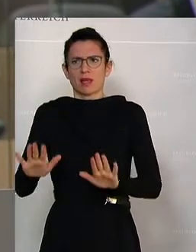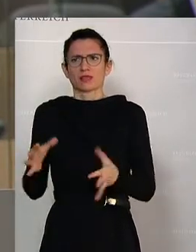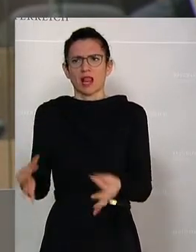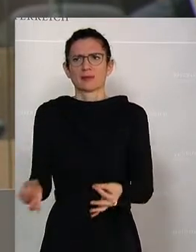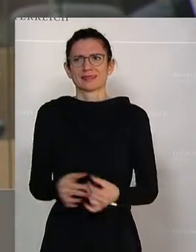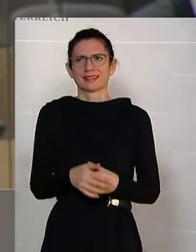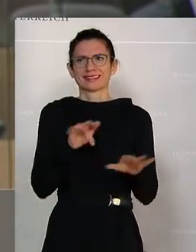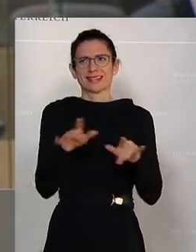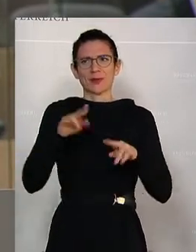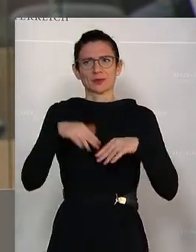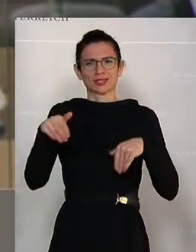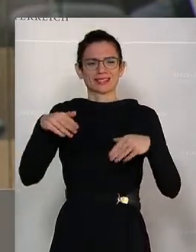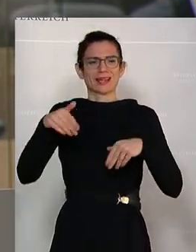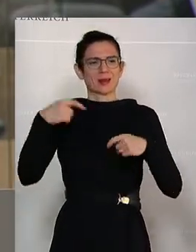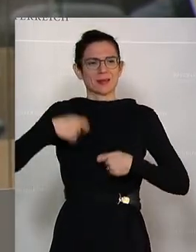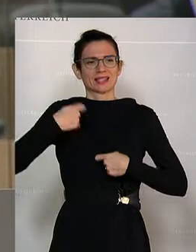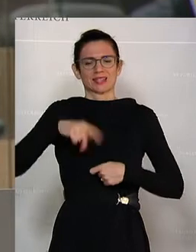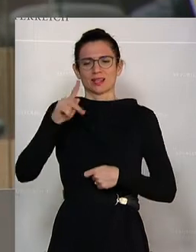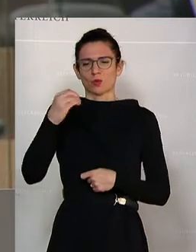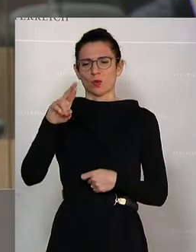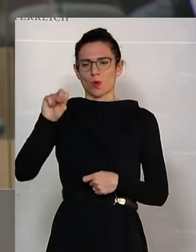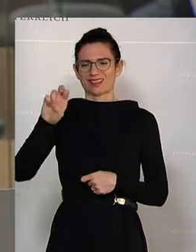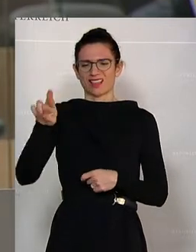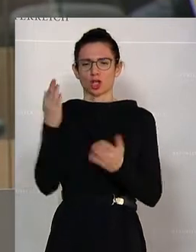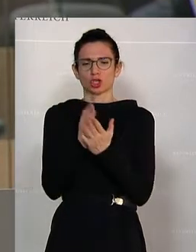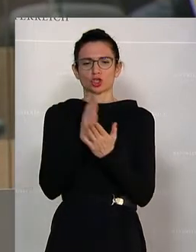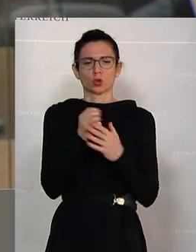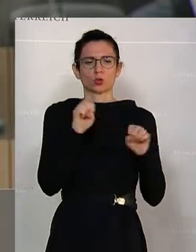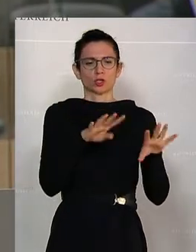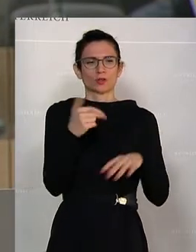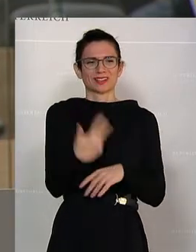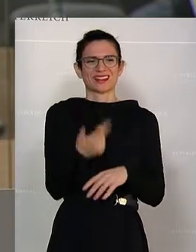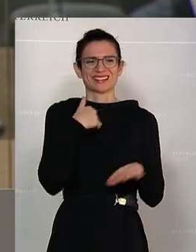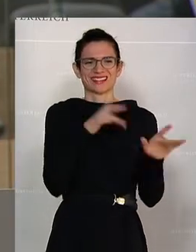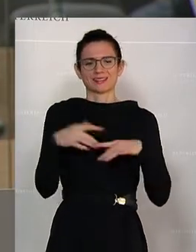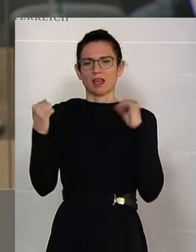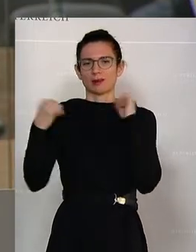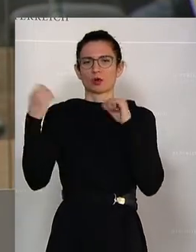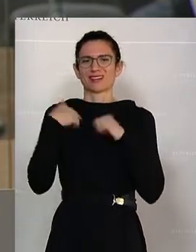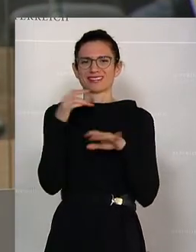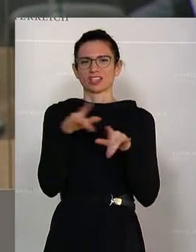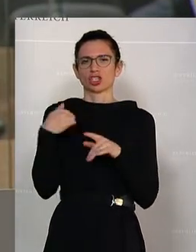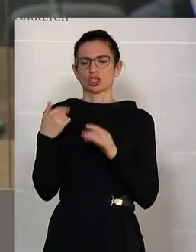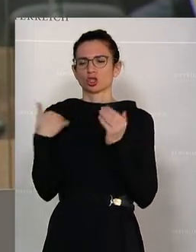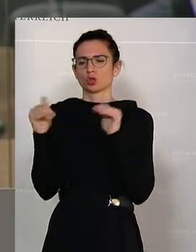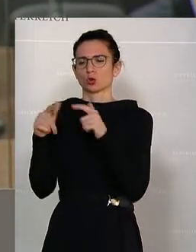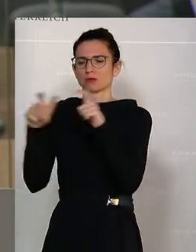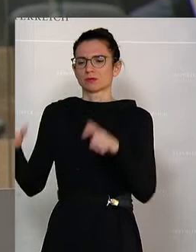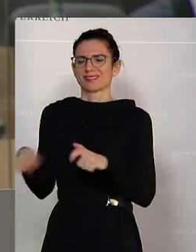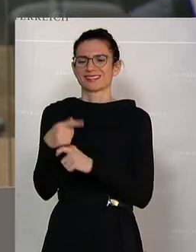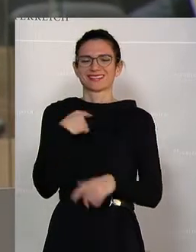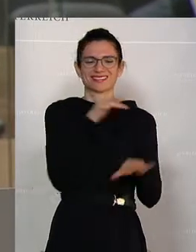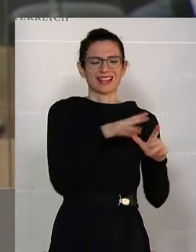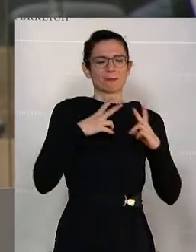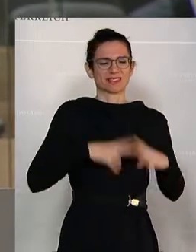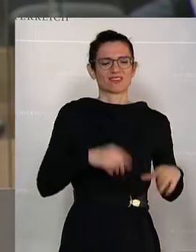Bürgermeister und Bundespräsident General Körner schon 1930 aus dem republikanischen Schutzpunkt mit der Begründung »Aus Pazifisten kann